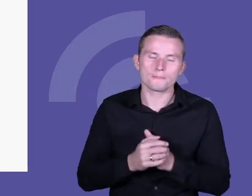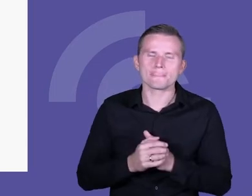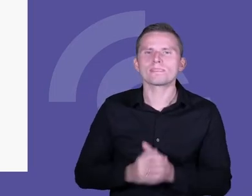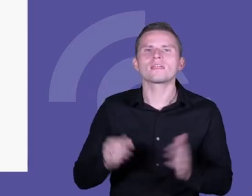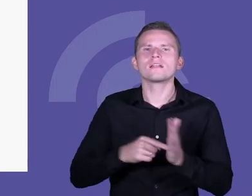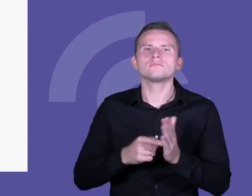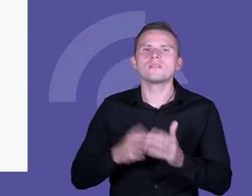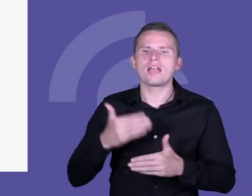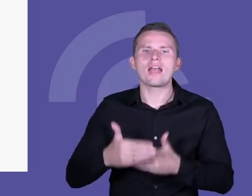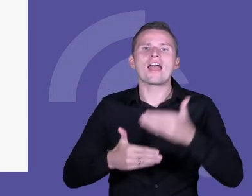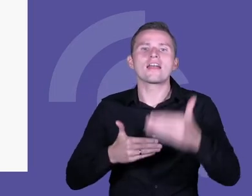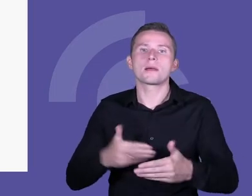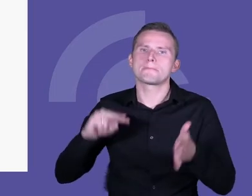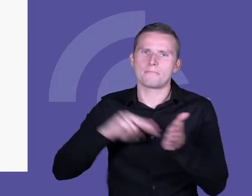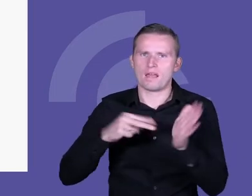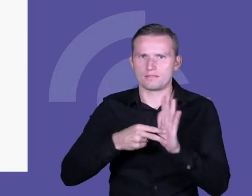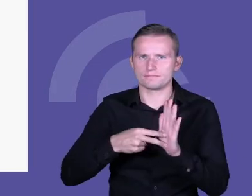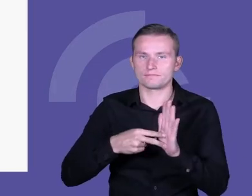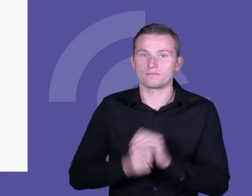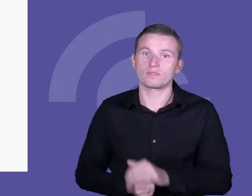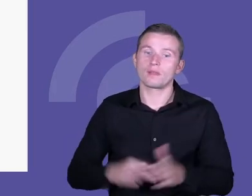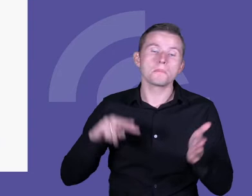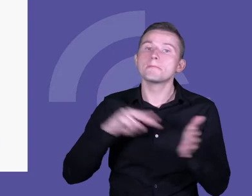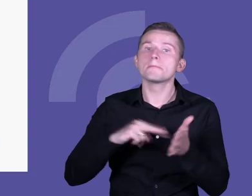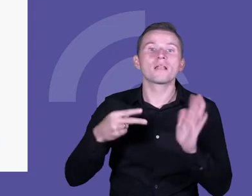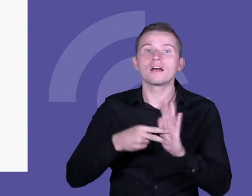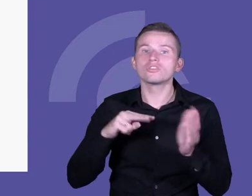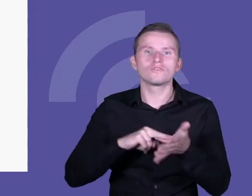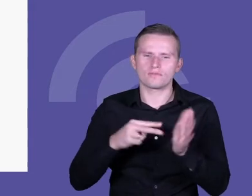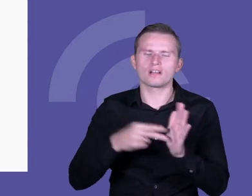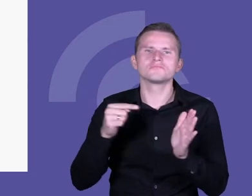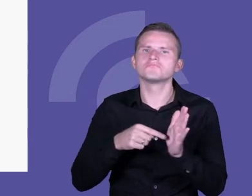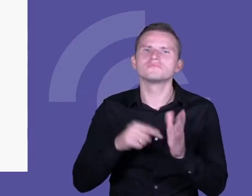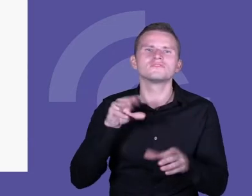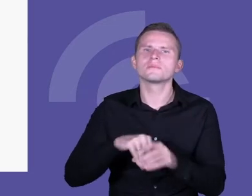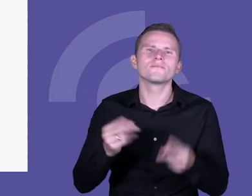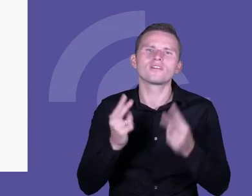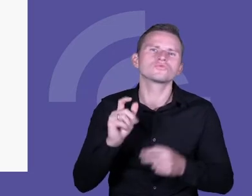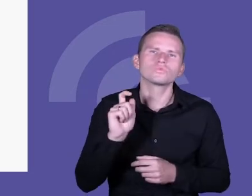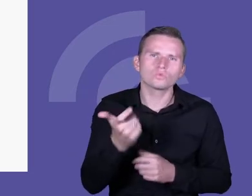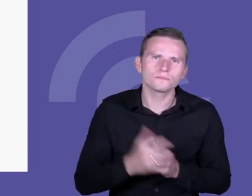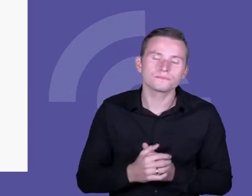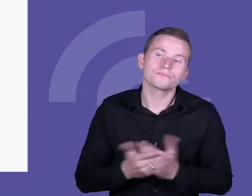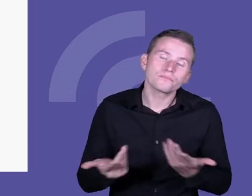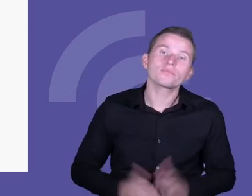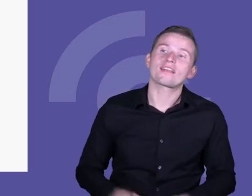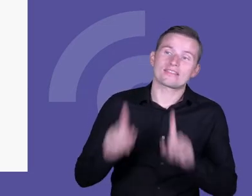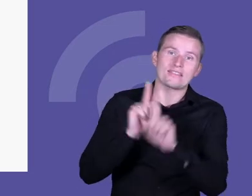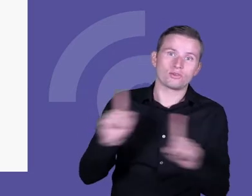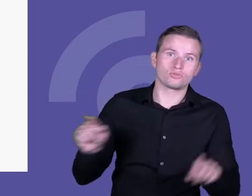tak zwanego planowania. Planowania, którego istotą było to, że nauczyciele mieli,